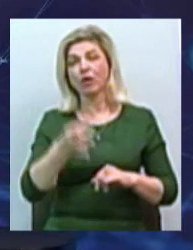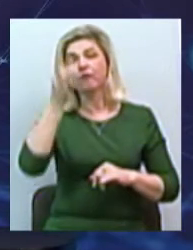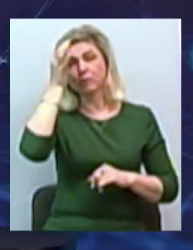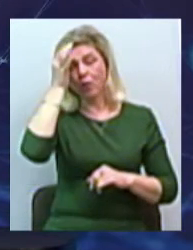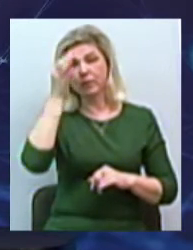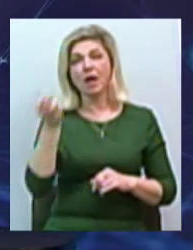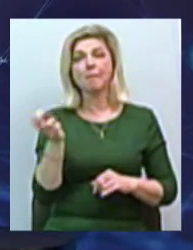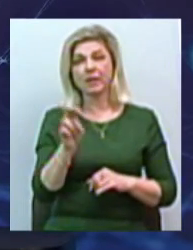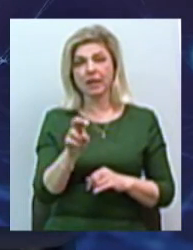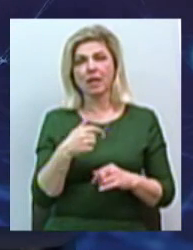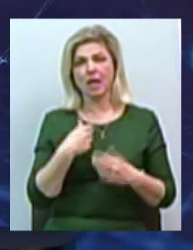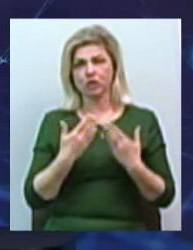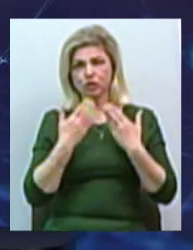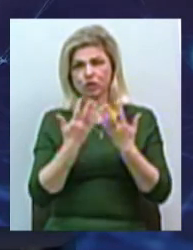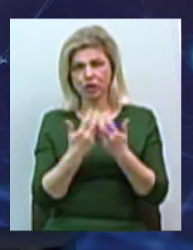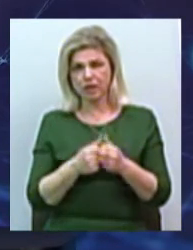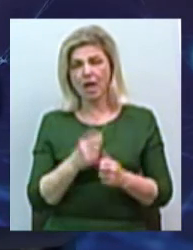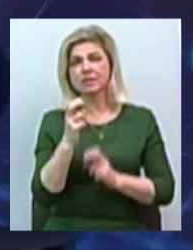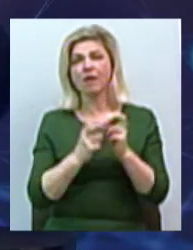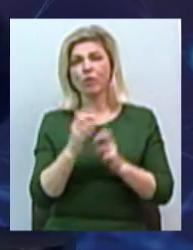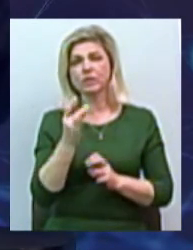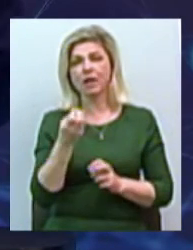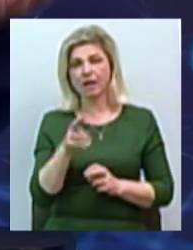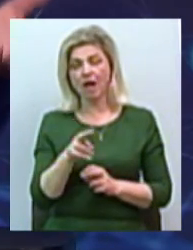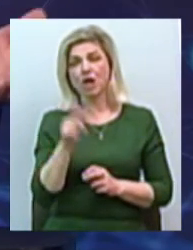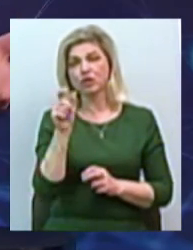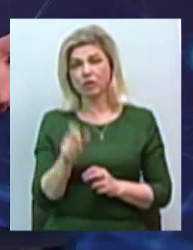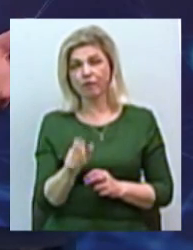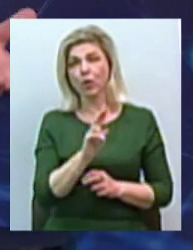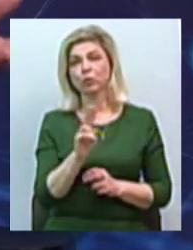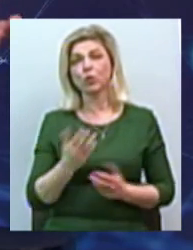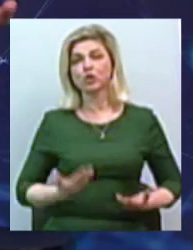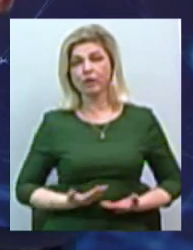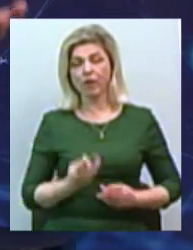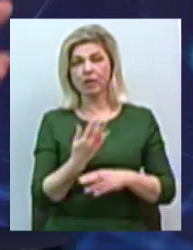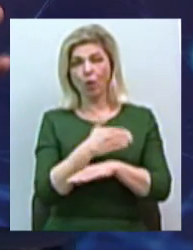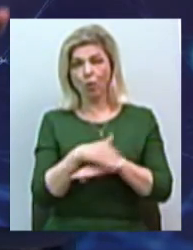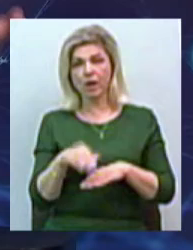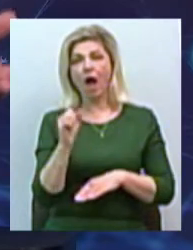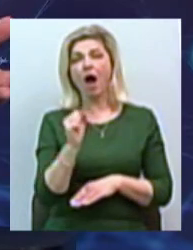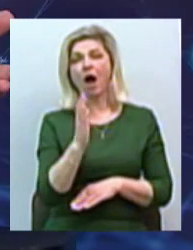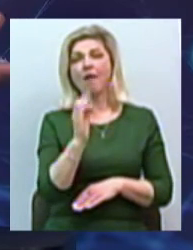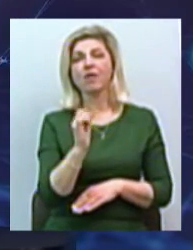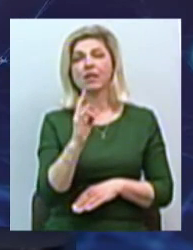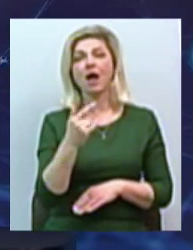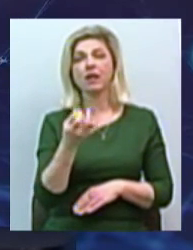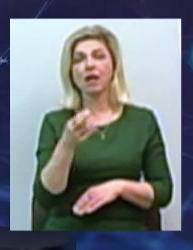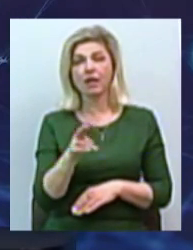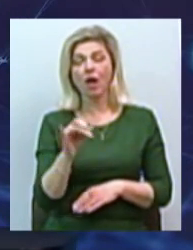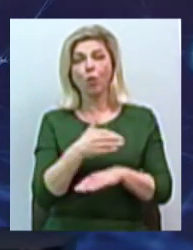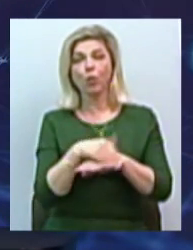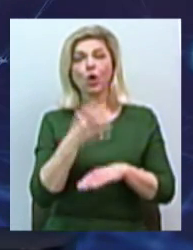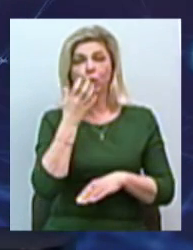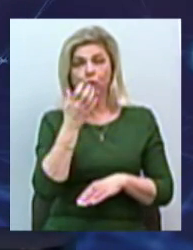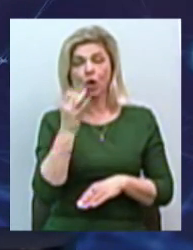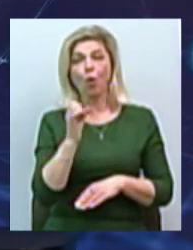дому, я считав спеціально від завода «Заря» гражданину, який живет на улиці, допустим, авангардна чи южна, він проходив